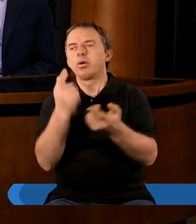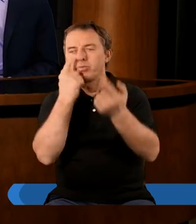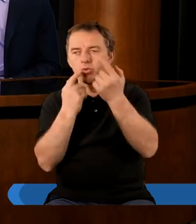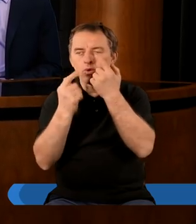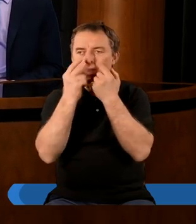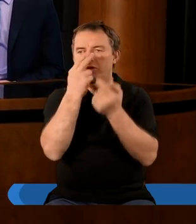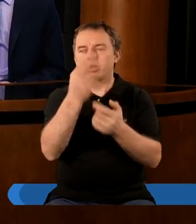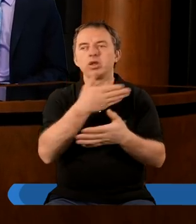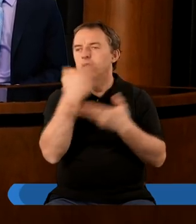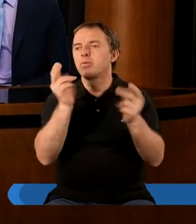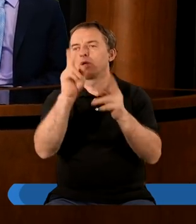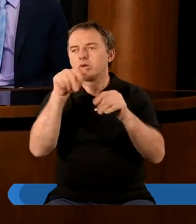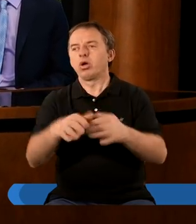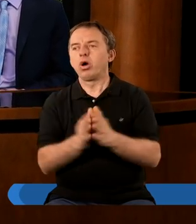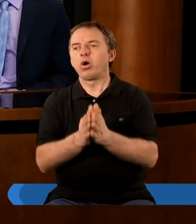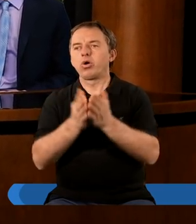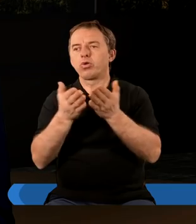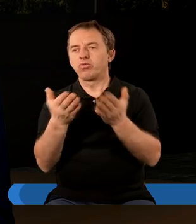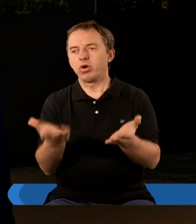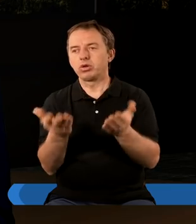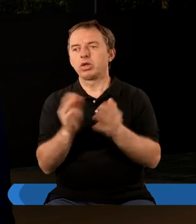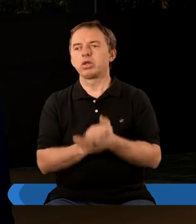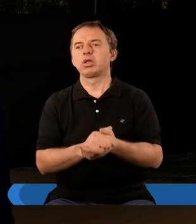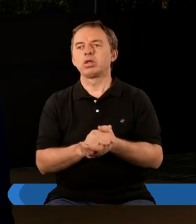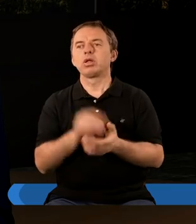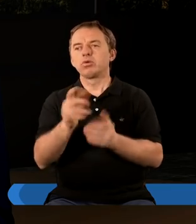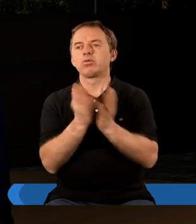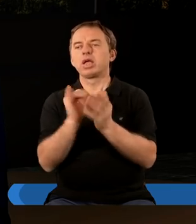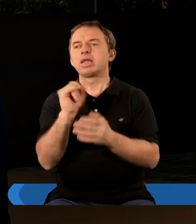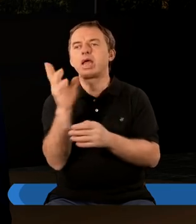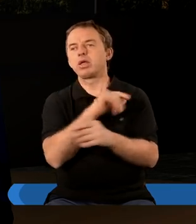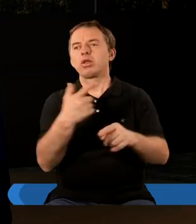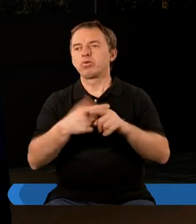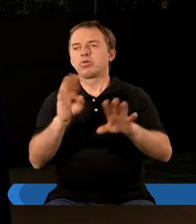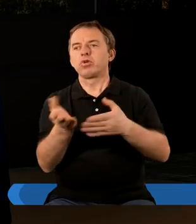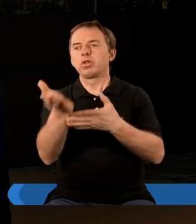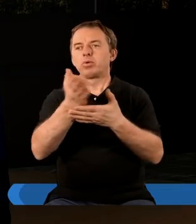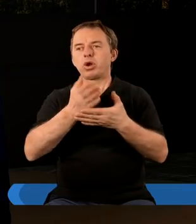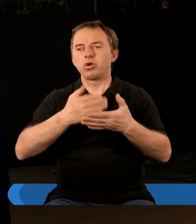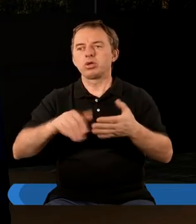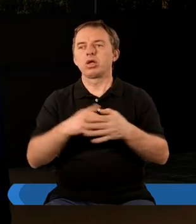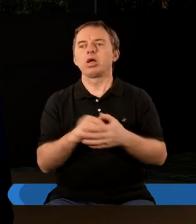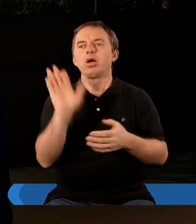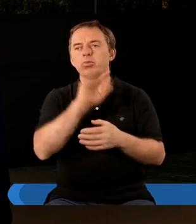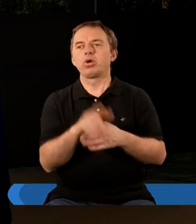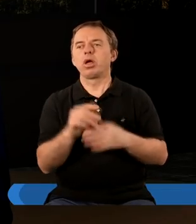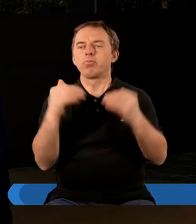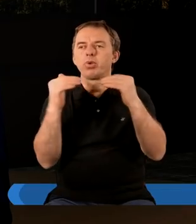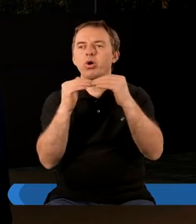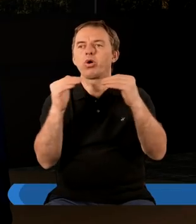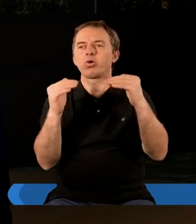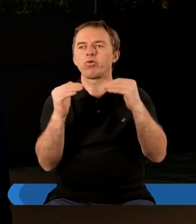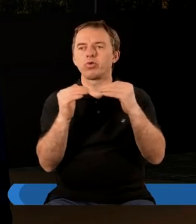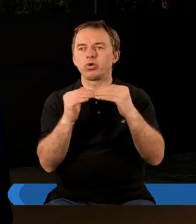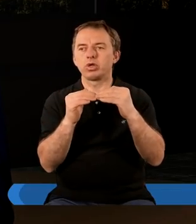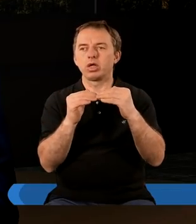płacze, kiedy widzi, że nie ma takiego, który mógłby to otworzyć. W księdze Izajasza w 29 rozdziale Bóg porównuje,